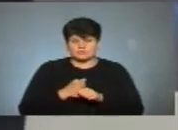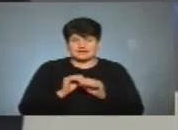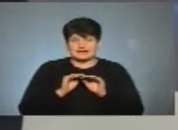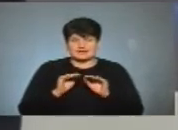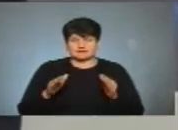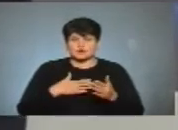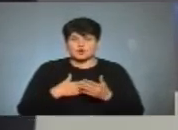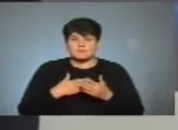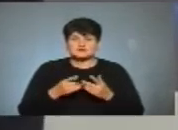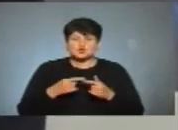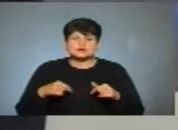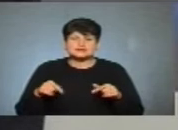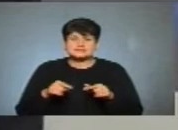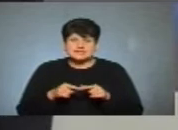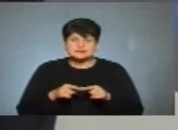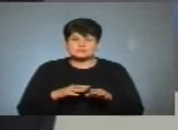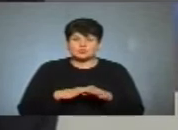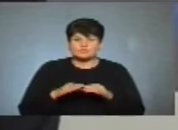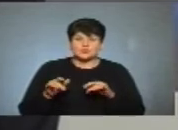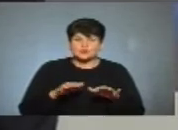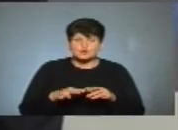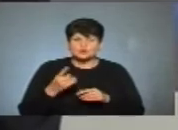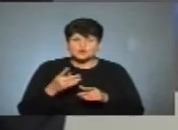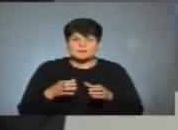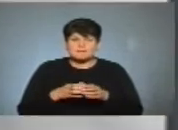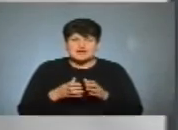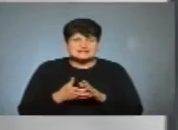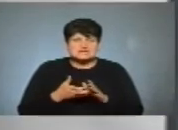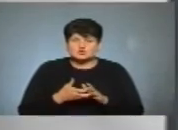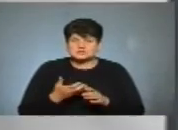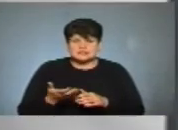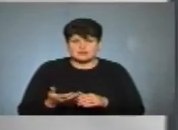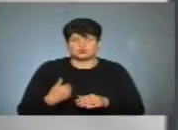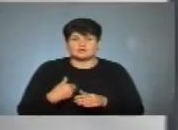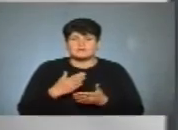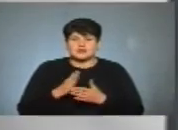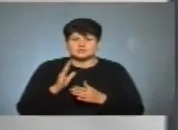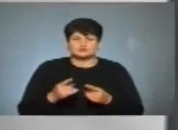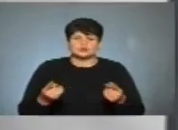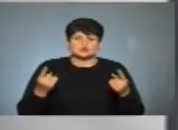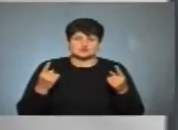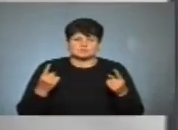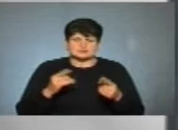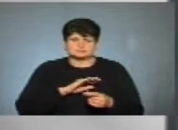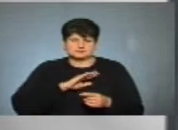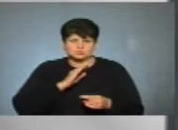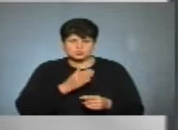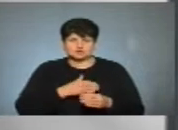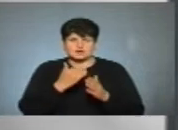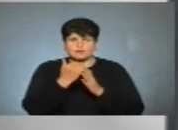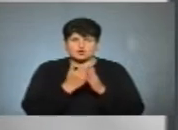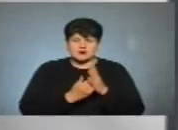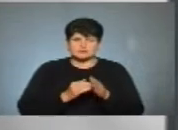Рівня громадської організації, чи цілого руху, чи якоїсь одної партії недостатньо. Має бути суттєва, потужна програма,